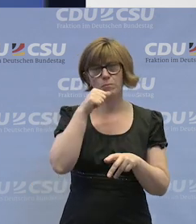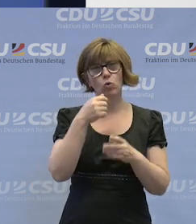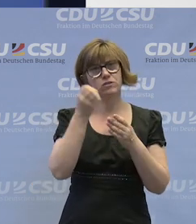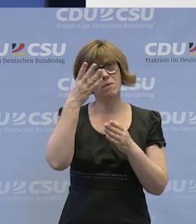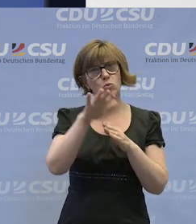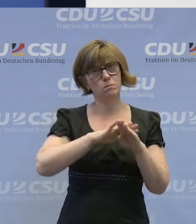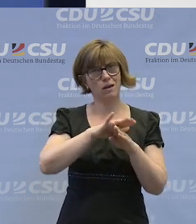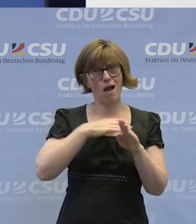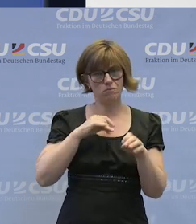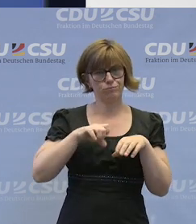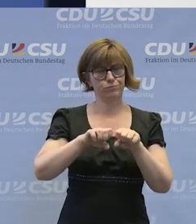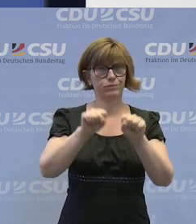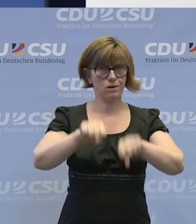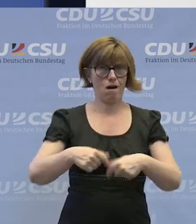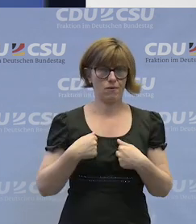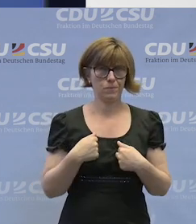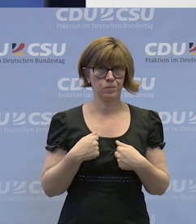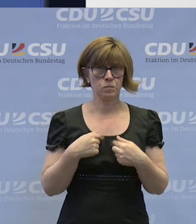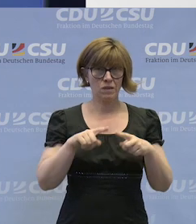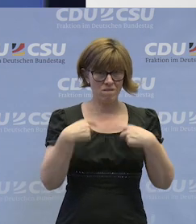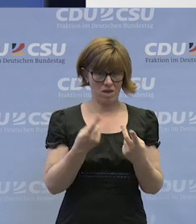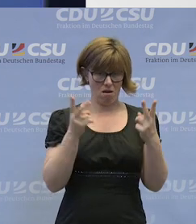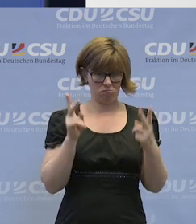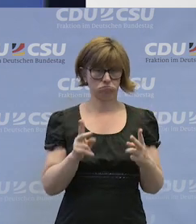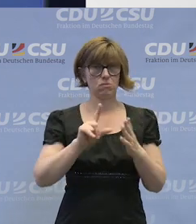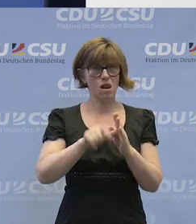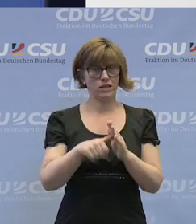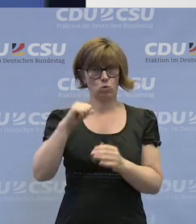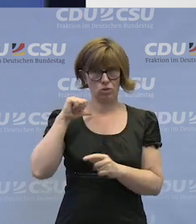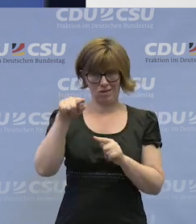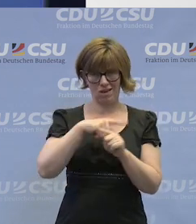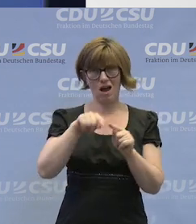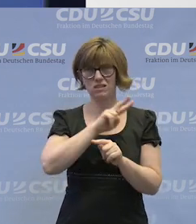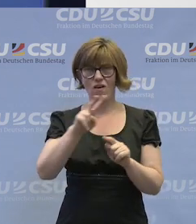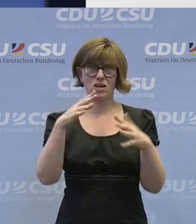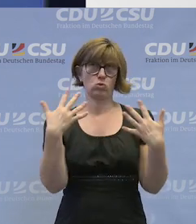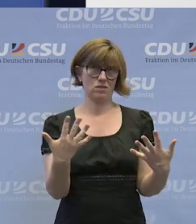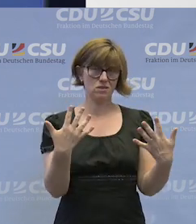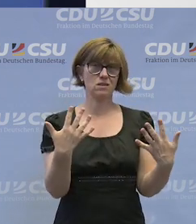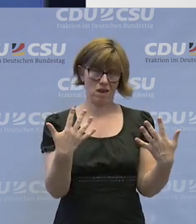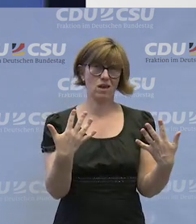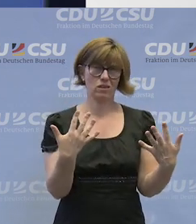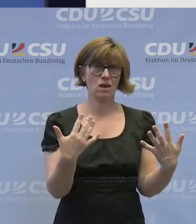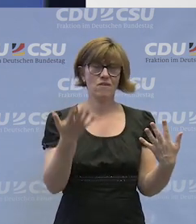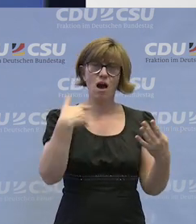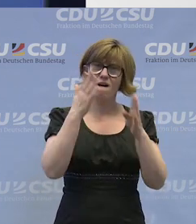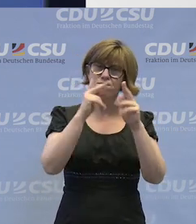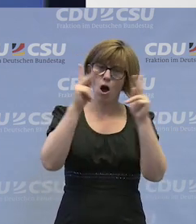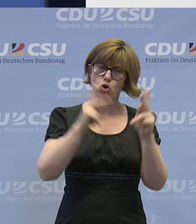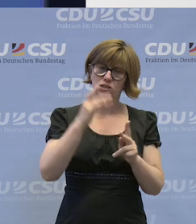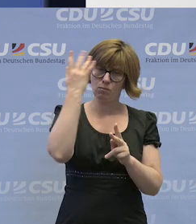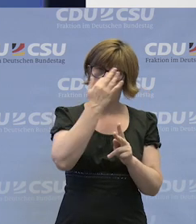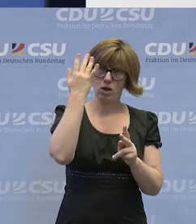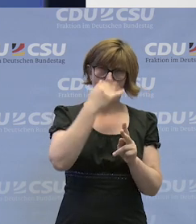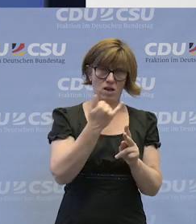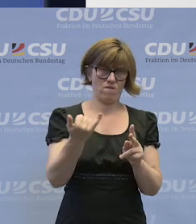belegen. Und wir haben uns dort als Leistungsträger, 2010 war das, ein Fachkonzept überlegt,